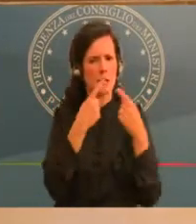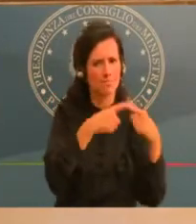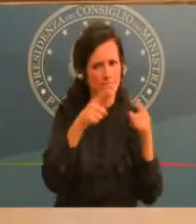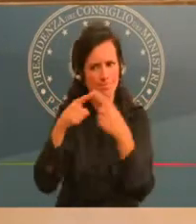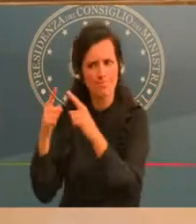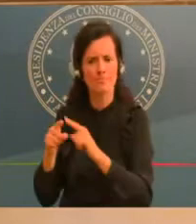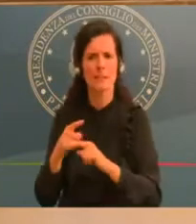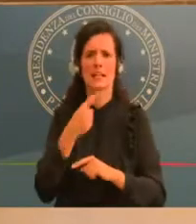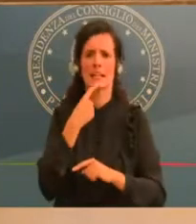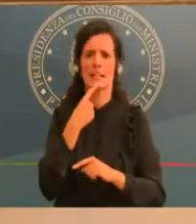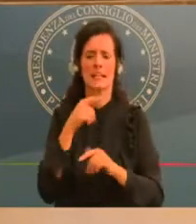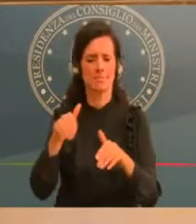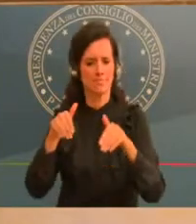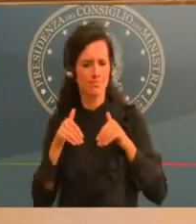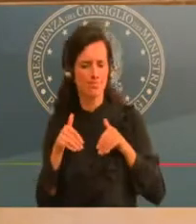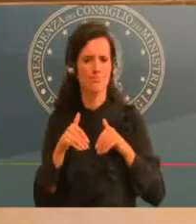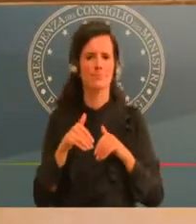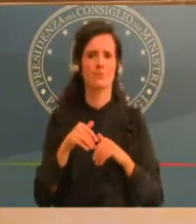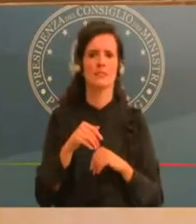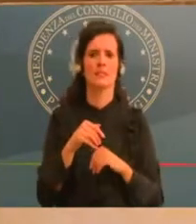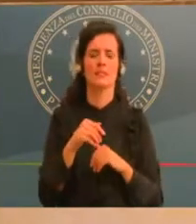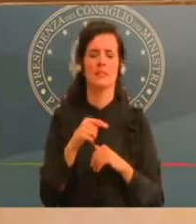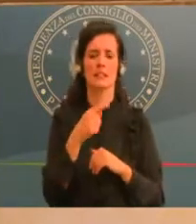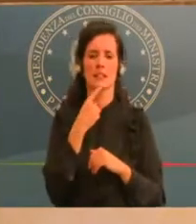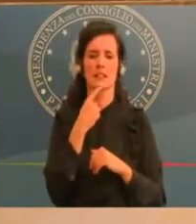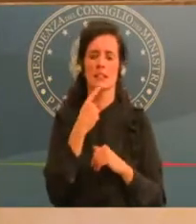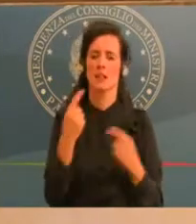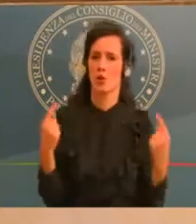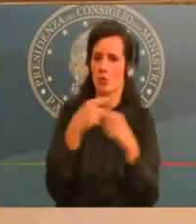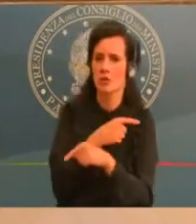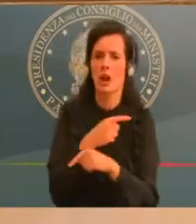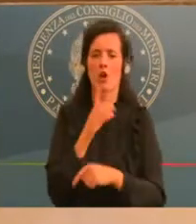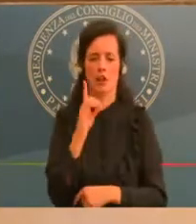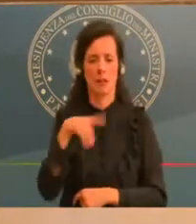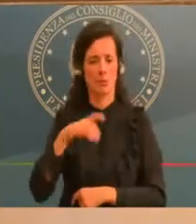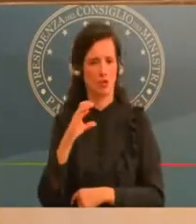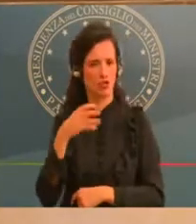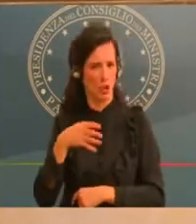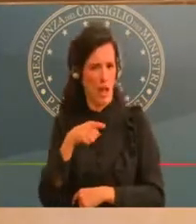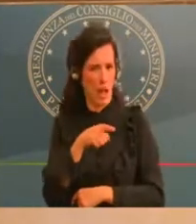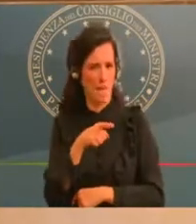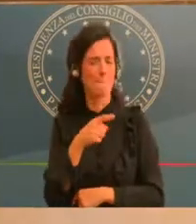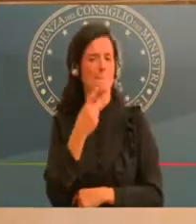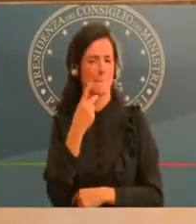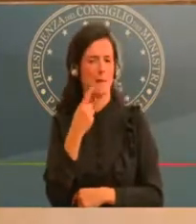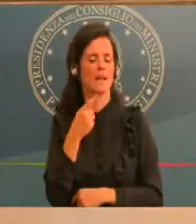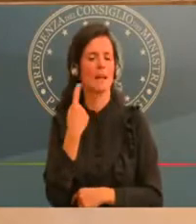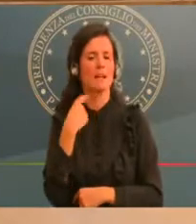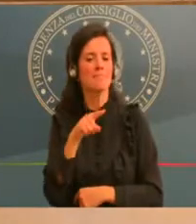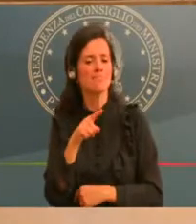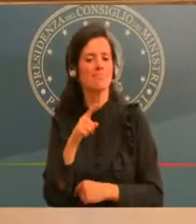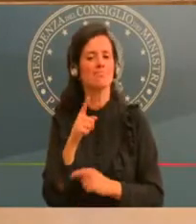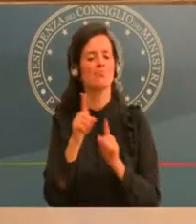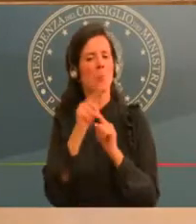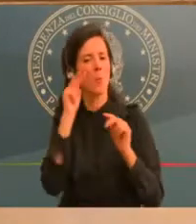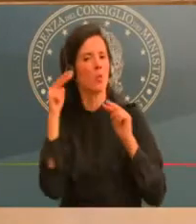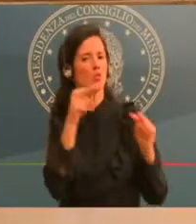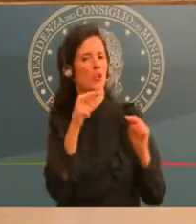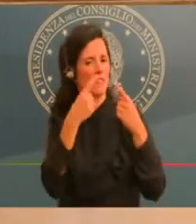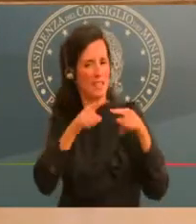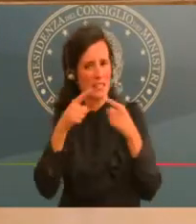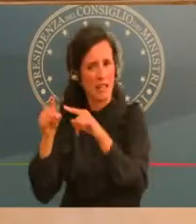già rientrate sappiamo dell'attività e dell'interesse del Quirinale nella spinta alla condivisione